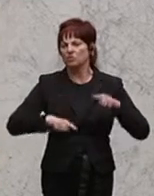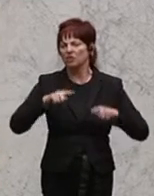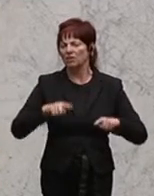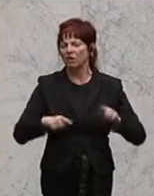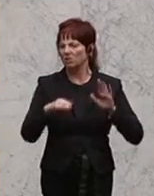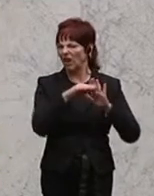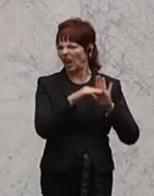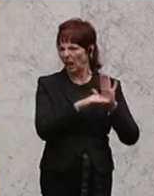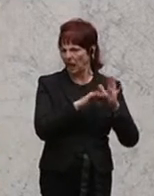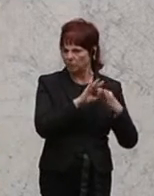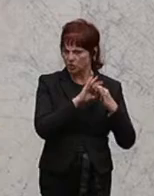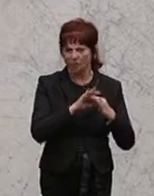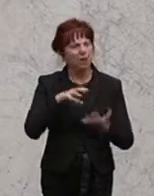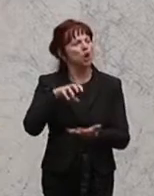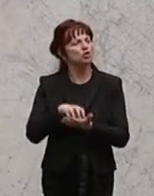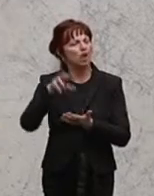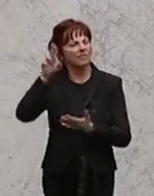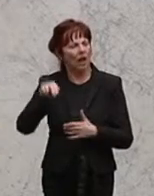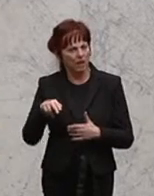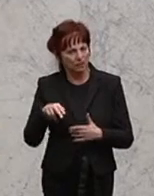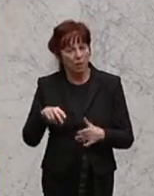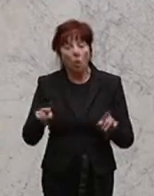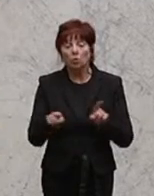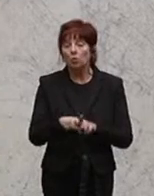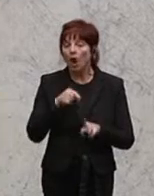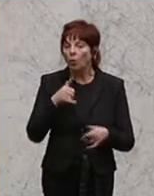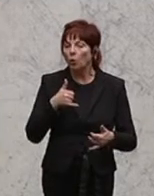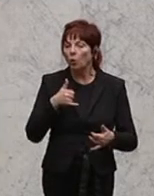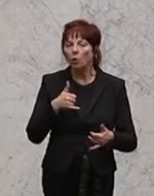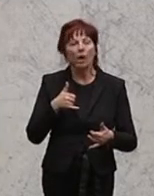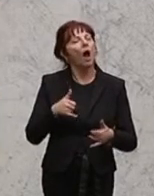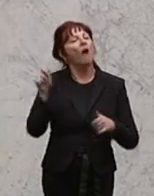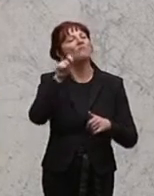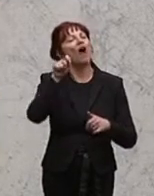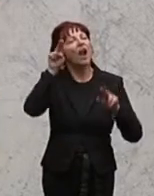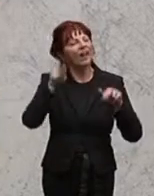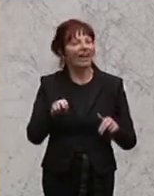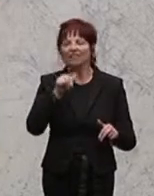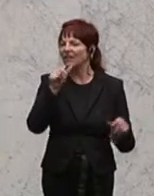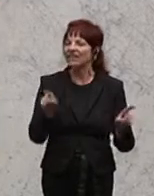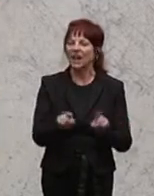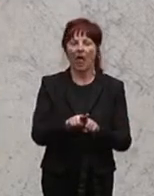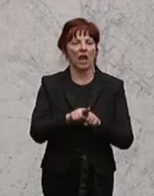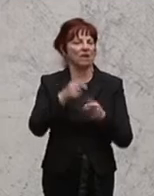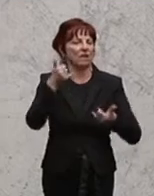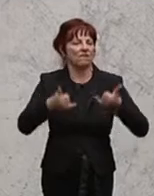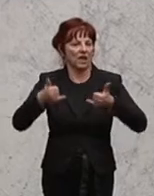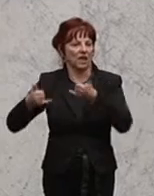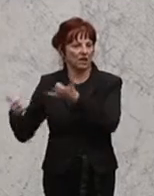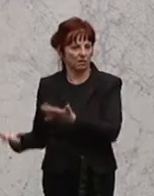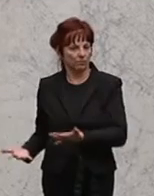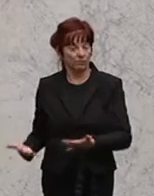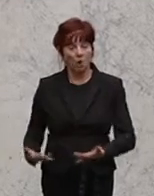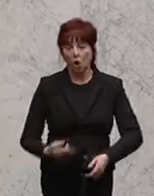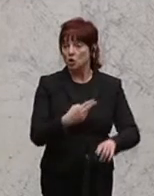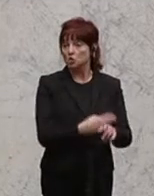der Stadträte und es gibt ein unterschiedlich gewichtetes Wahlrecht. Der Staat nimmt sich